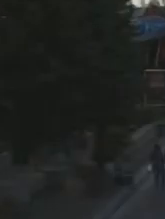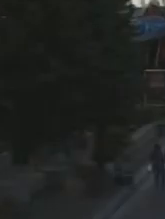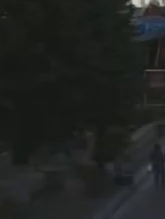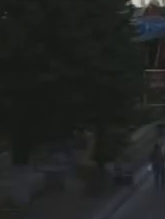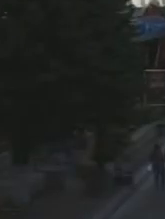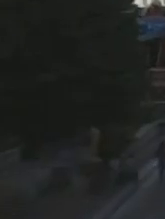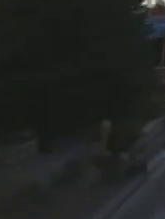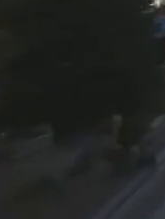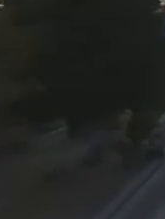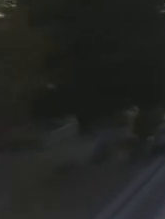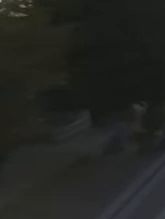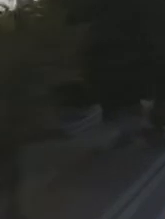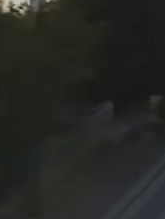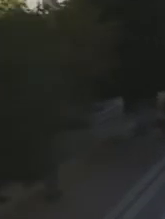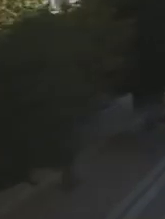До бачення.